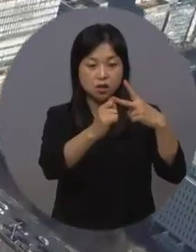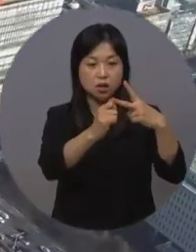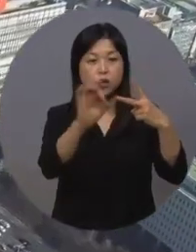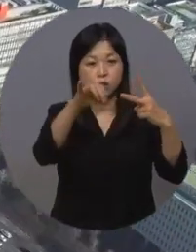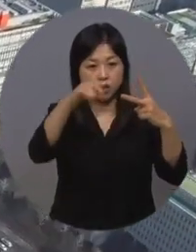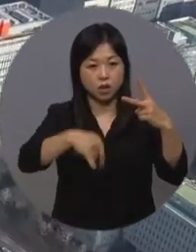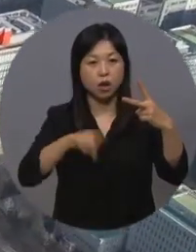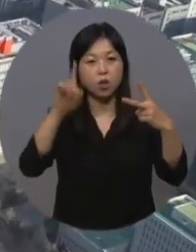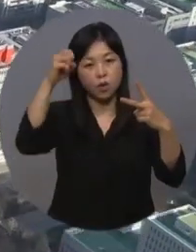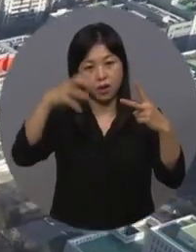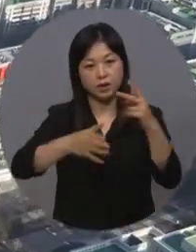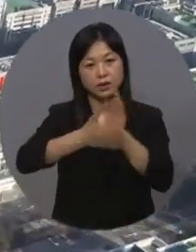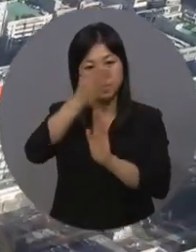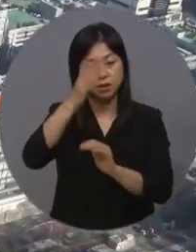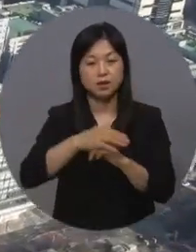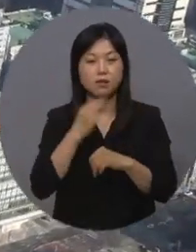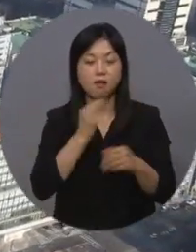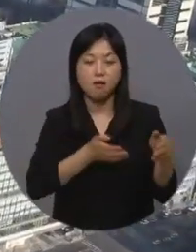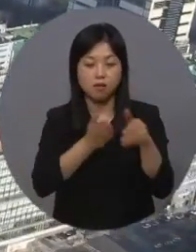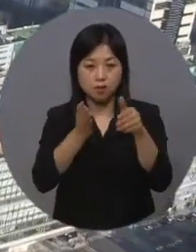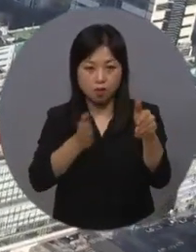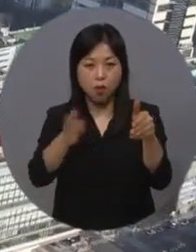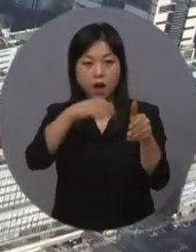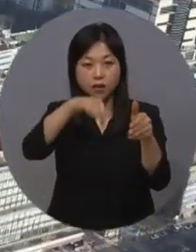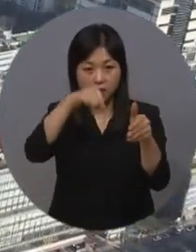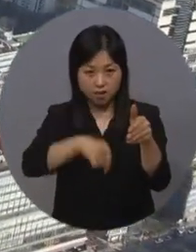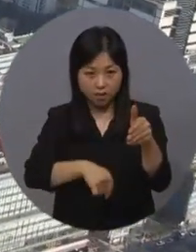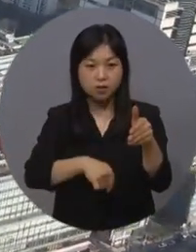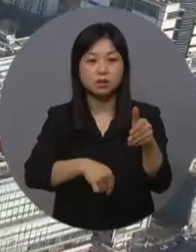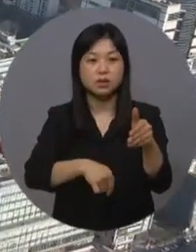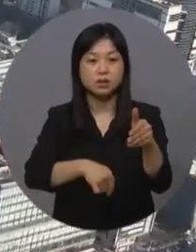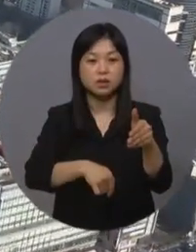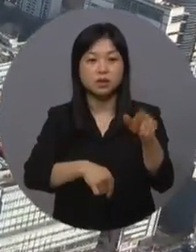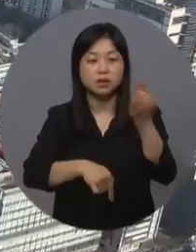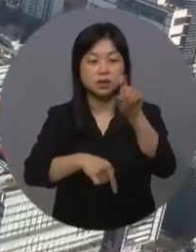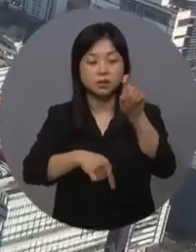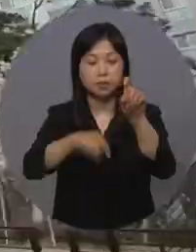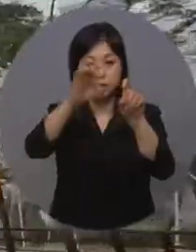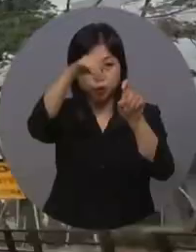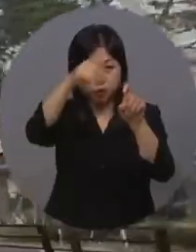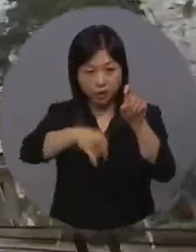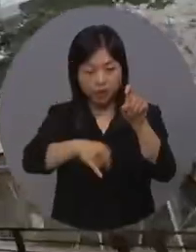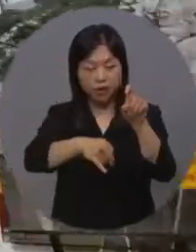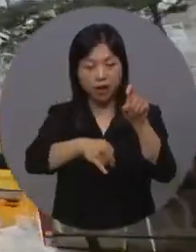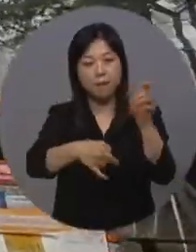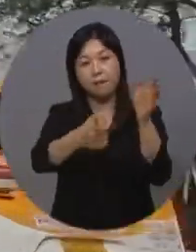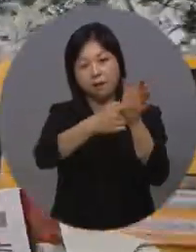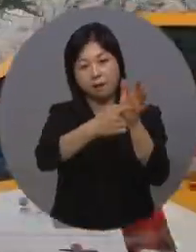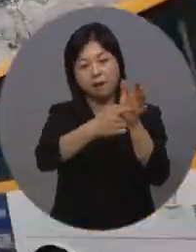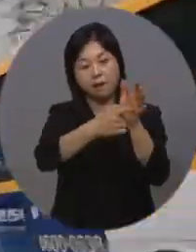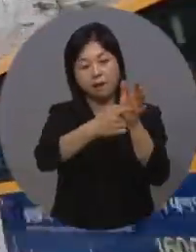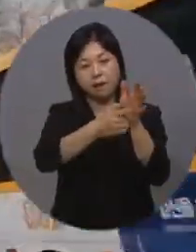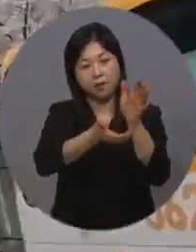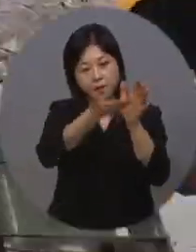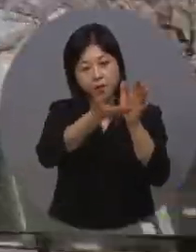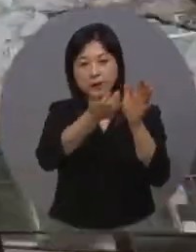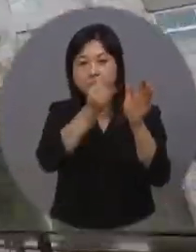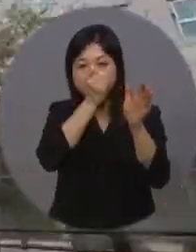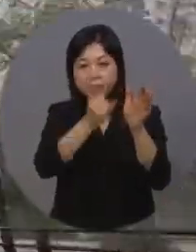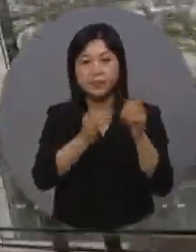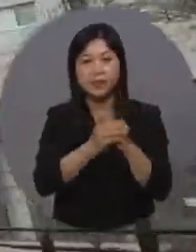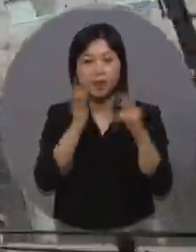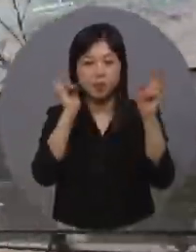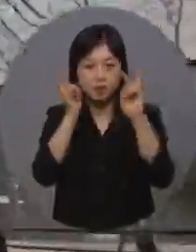경기도에서는 유일하게 10위권 안에 들며 관심을 모았습니다. 기업의 이윤축구를 위한 마케팅